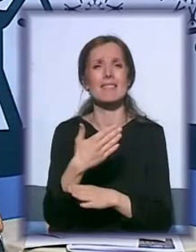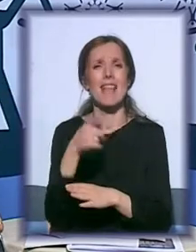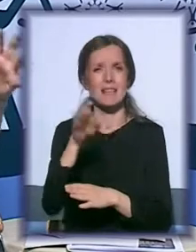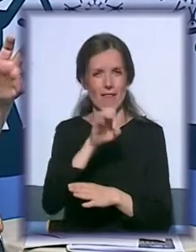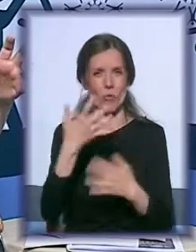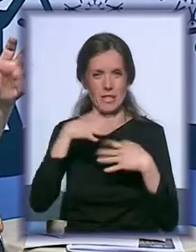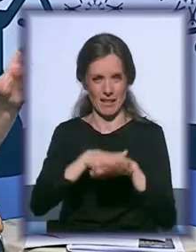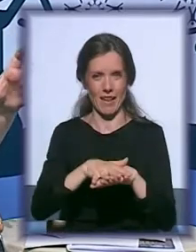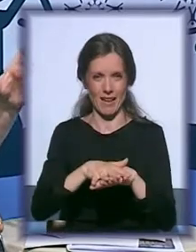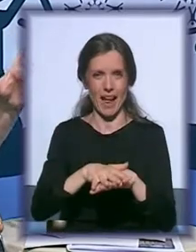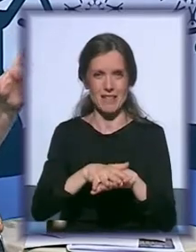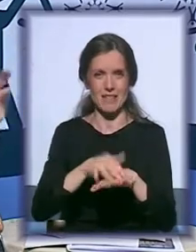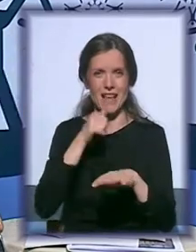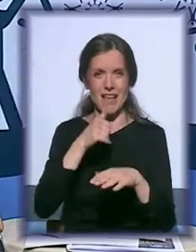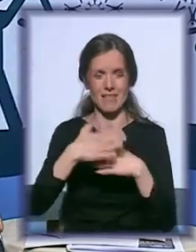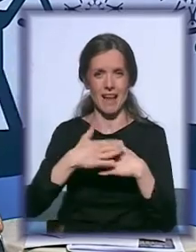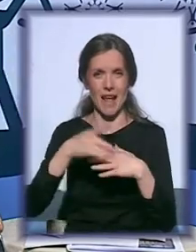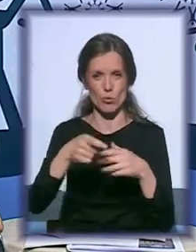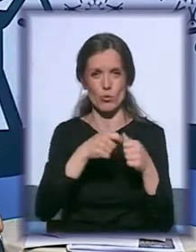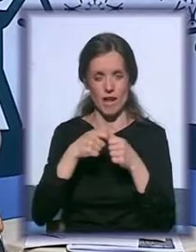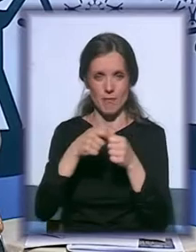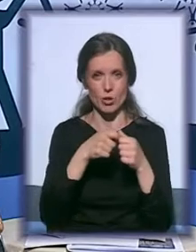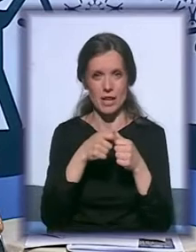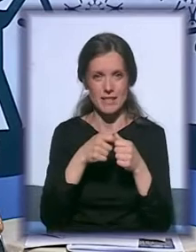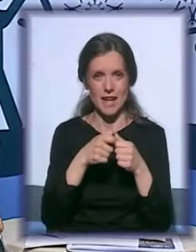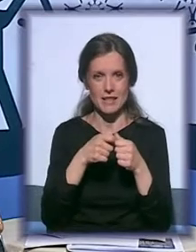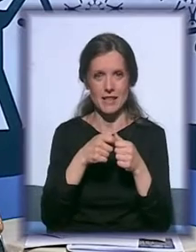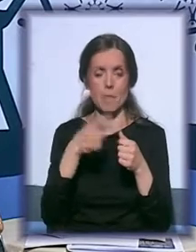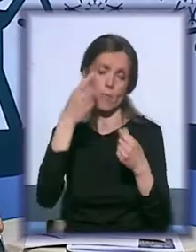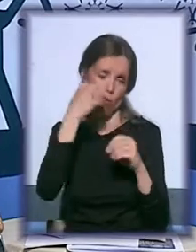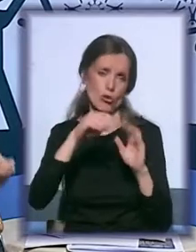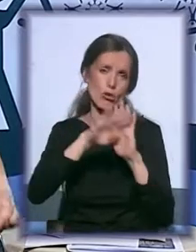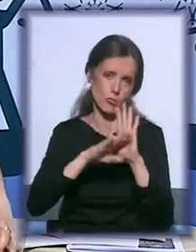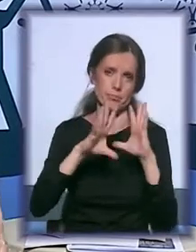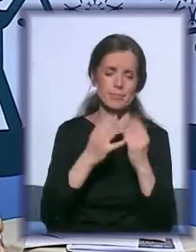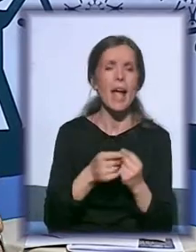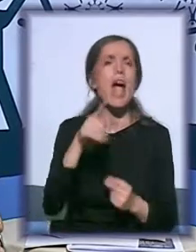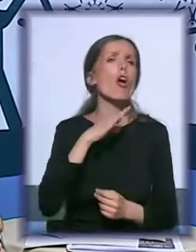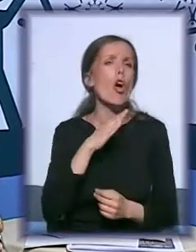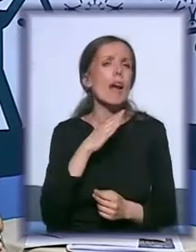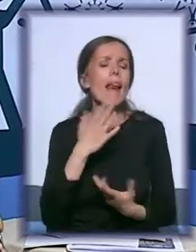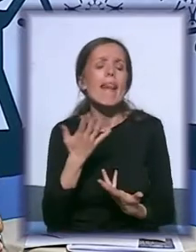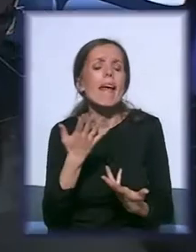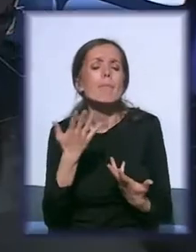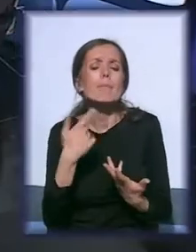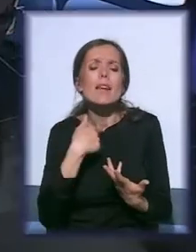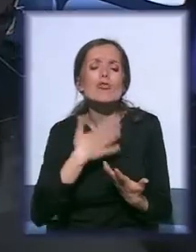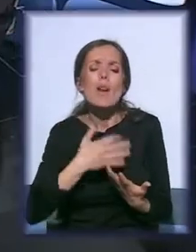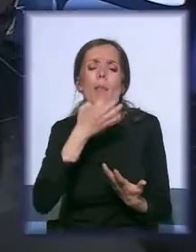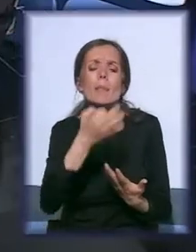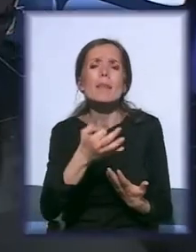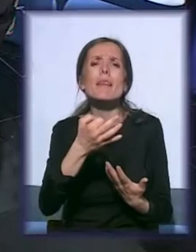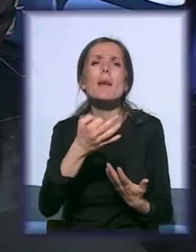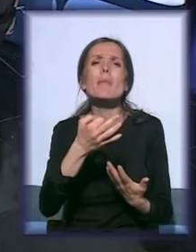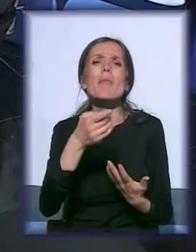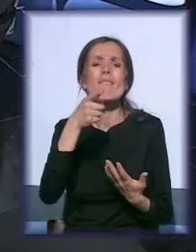svakako poštujući okvire pravne i sve. Gorane, vi dosta stojite iza onoga što jeste način na koji će se buduće organizacije